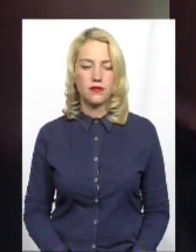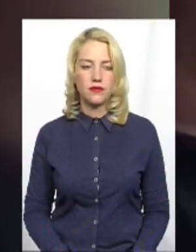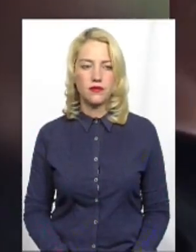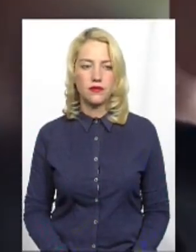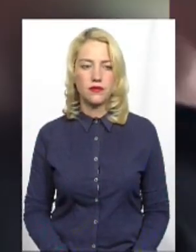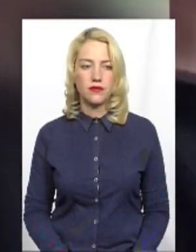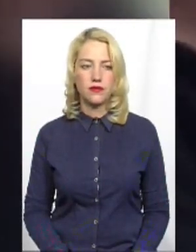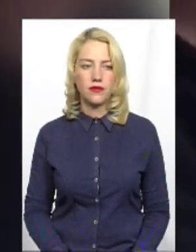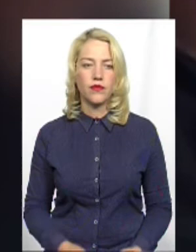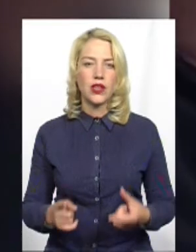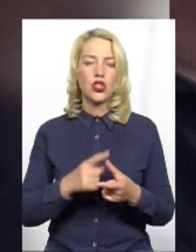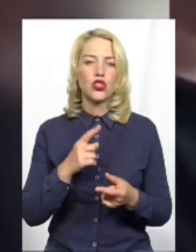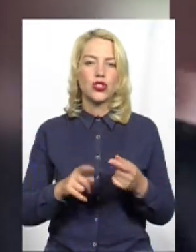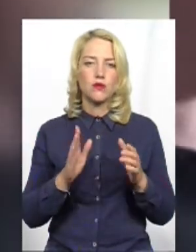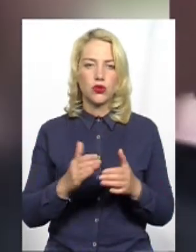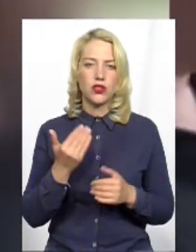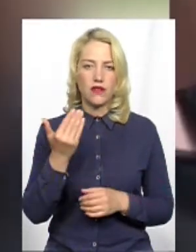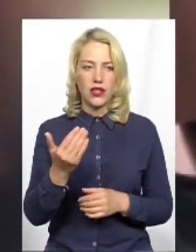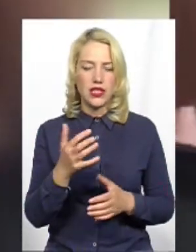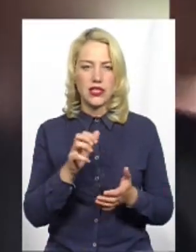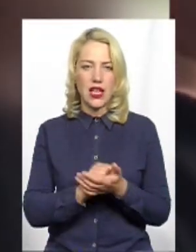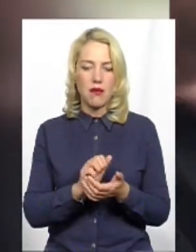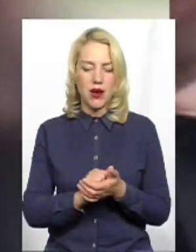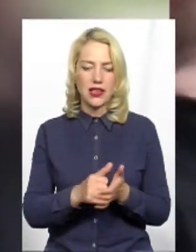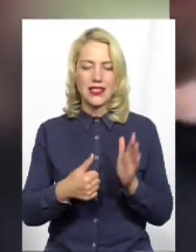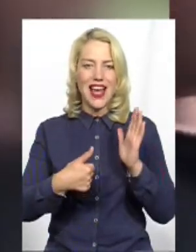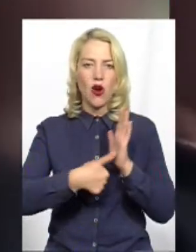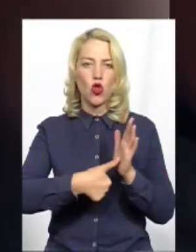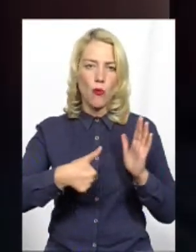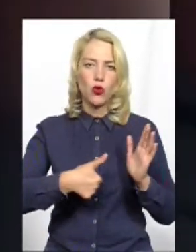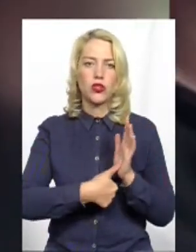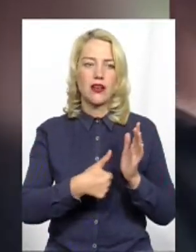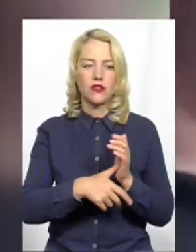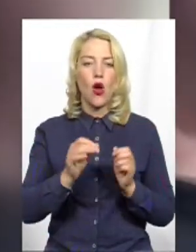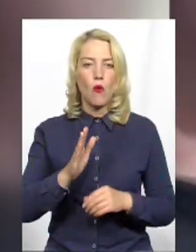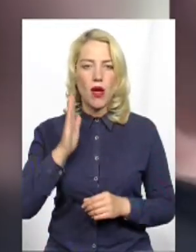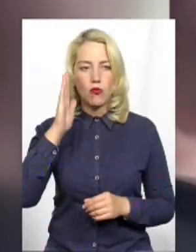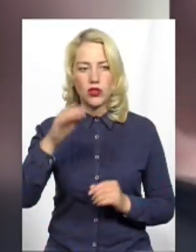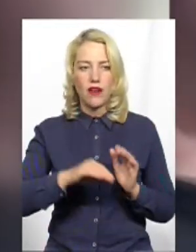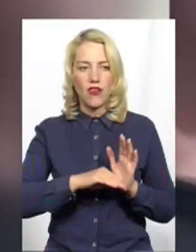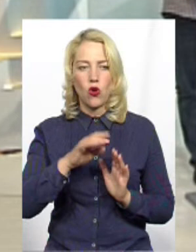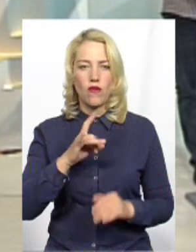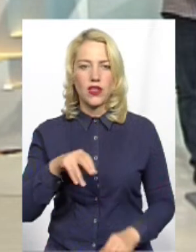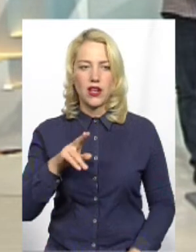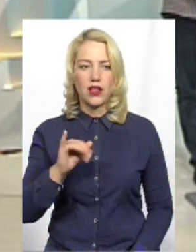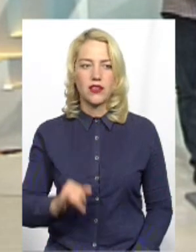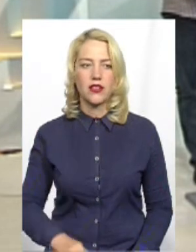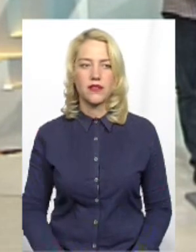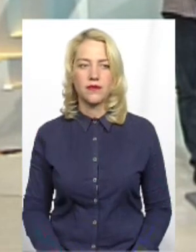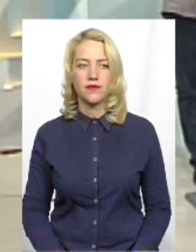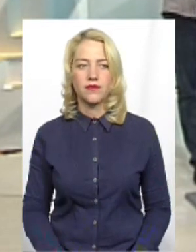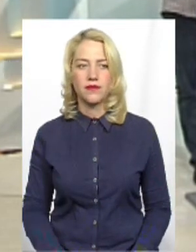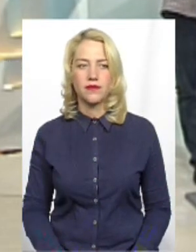Чи будете ви займатися кнопкодавством в майбутній Верховній Раді? Буду,